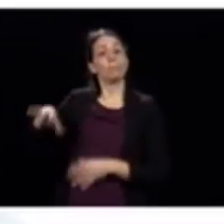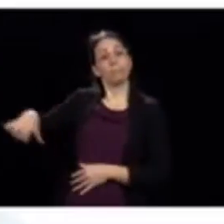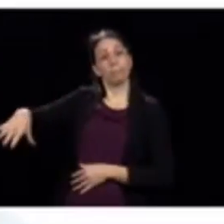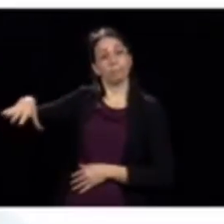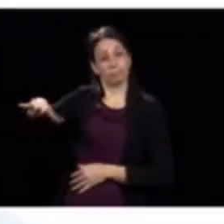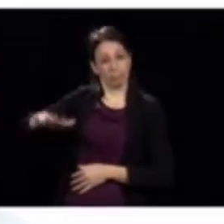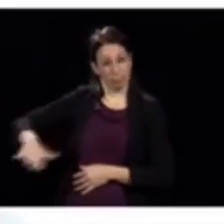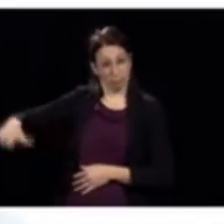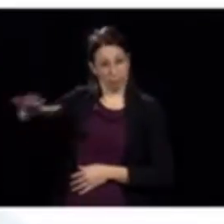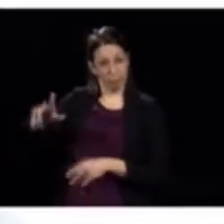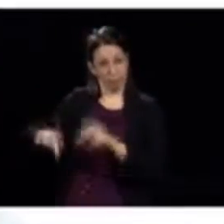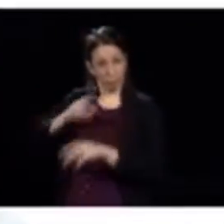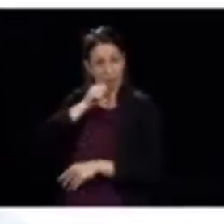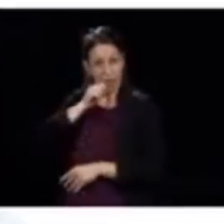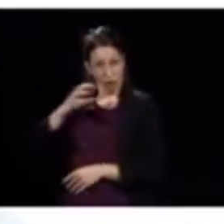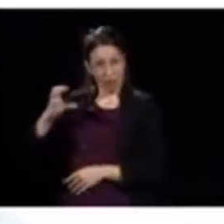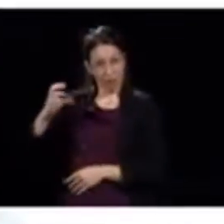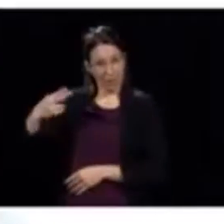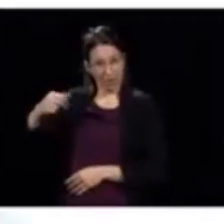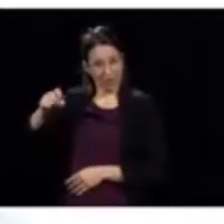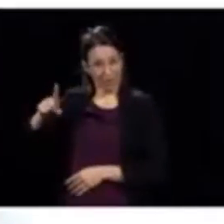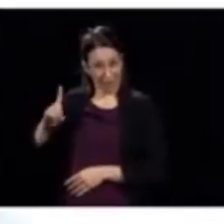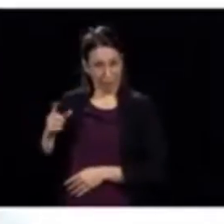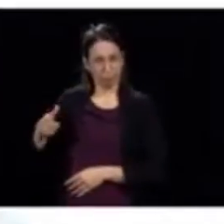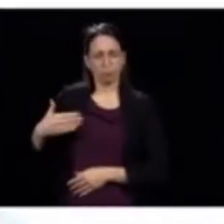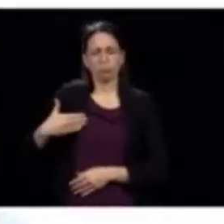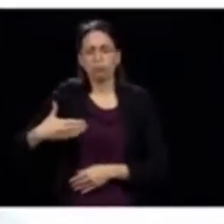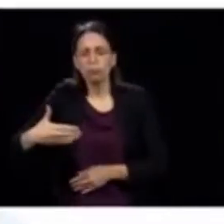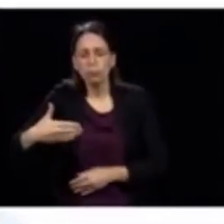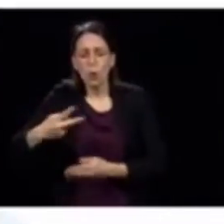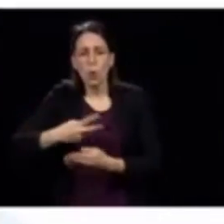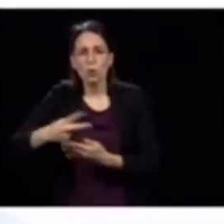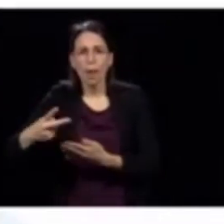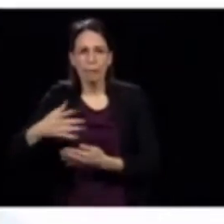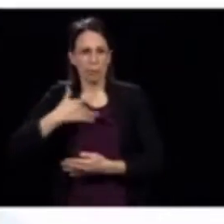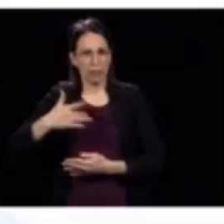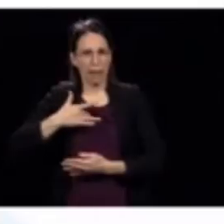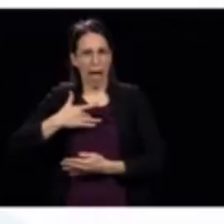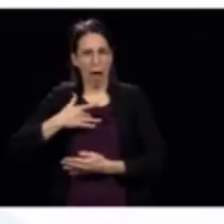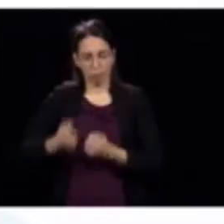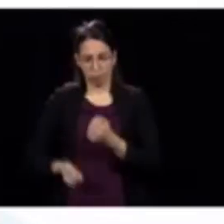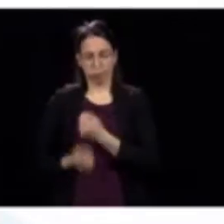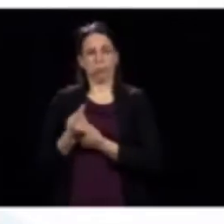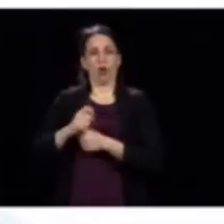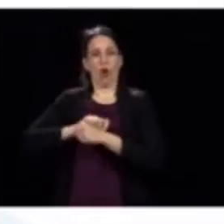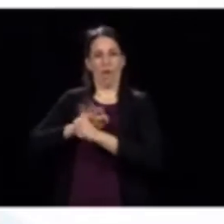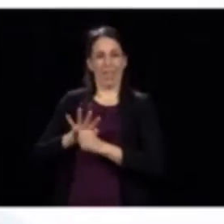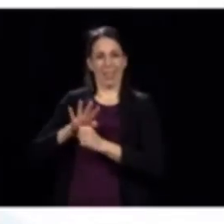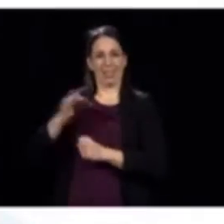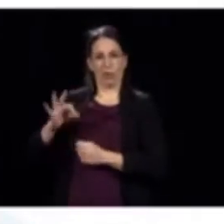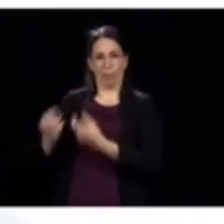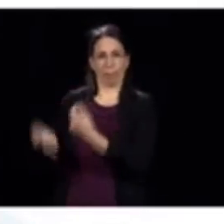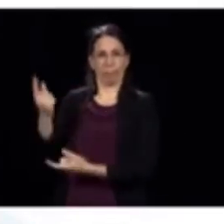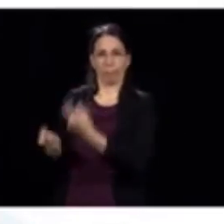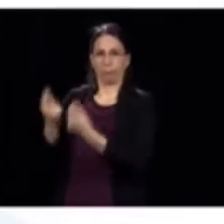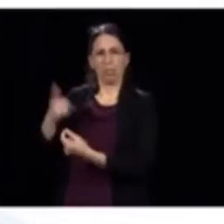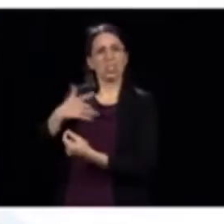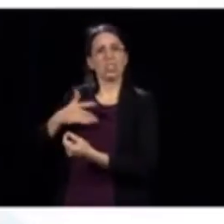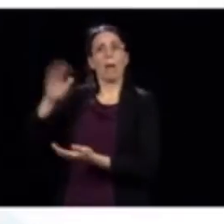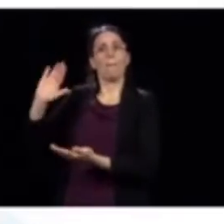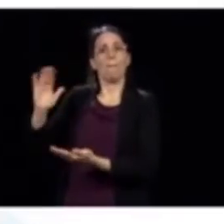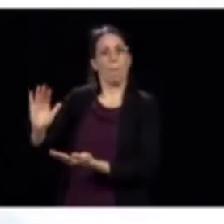CHSLD. Donc, il devrait y avoir éventuellement, d'ici deux semaines, moins de cas de COVID-19 dans